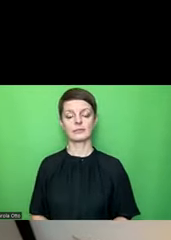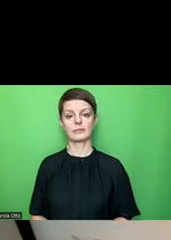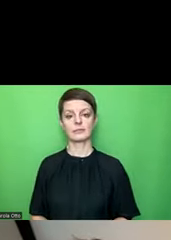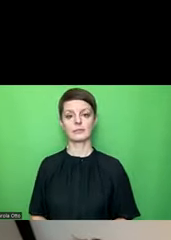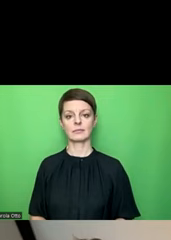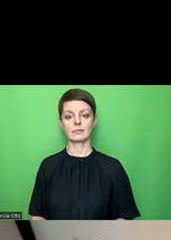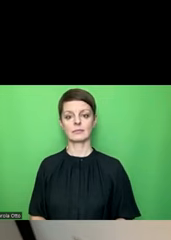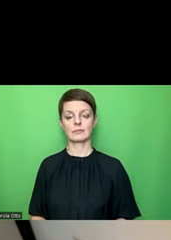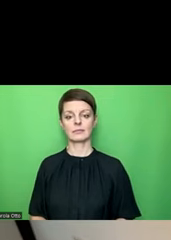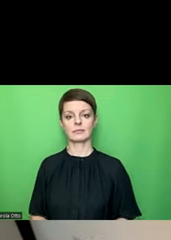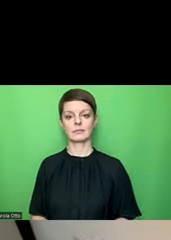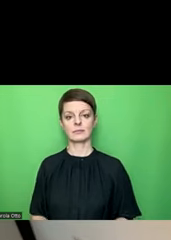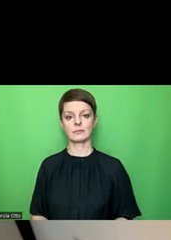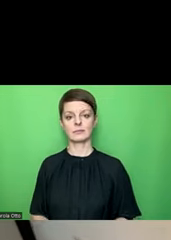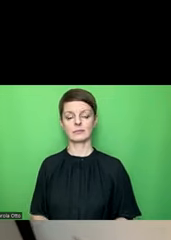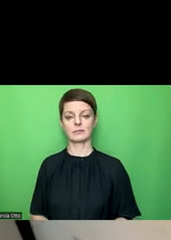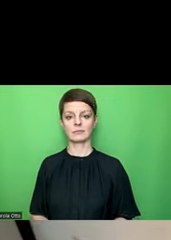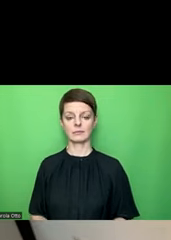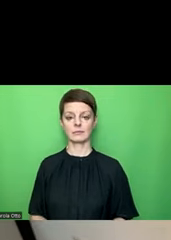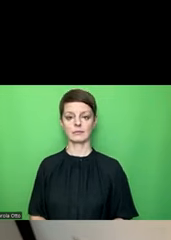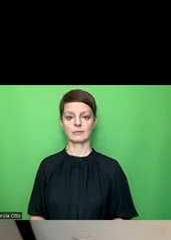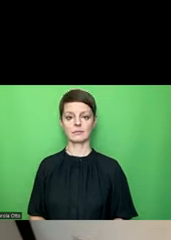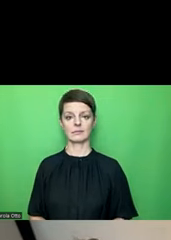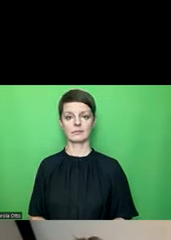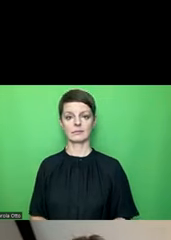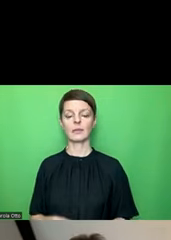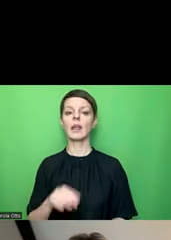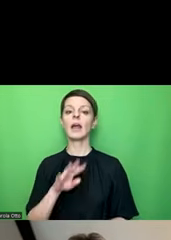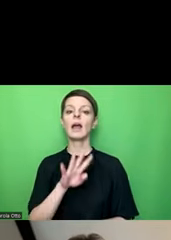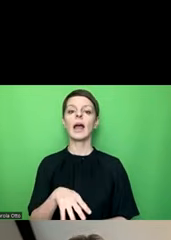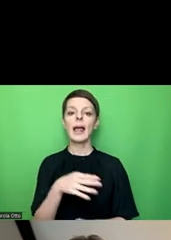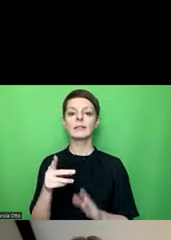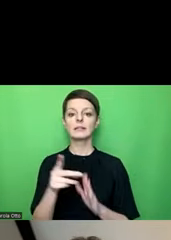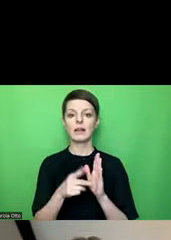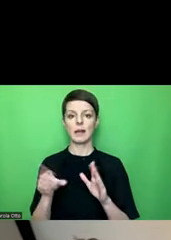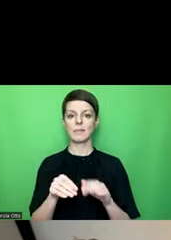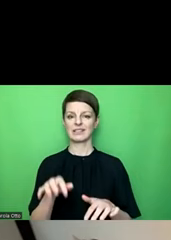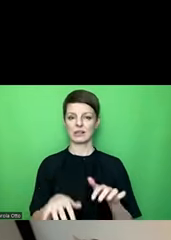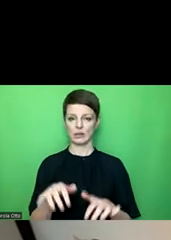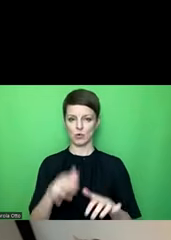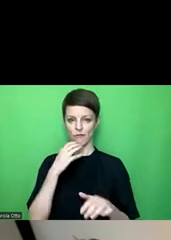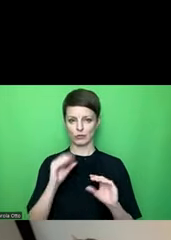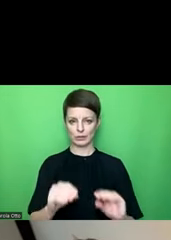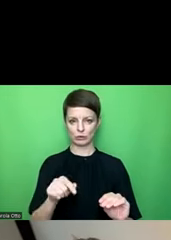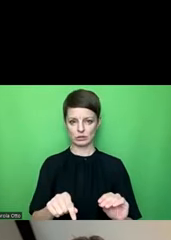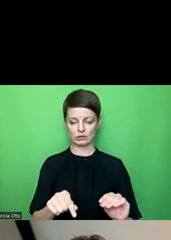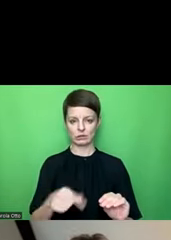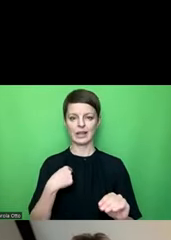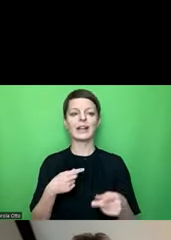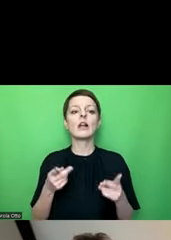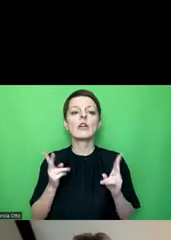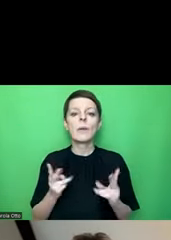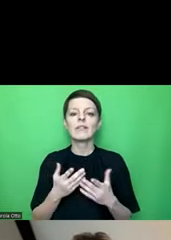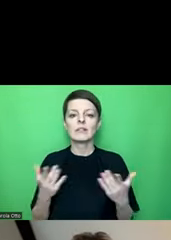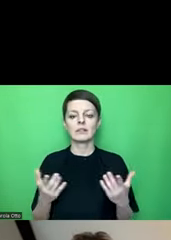Wenn ich eine Excel-Datei mit Tastatur bediene, dann werde ich in der Regel einfach die